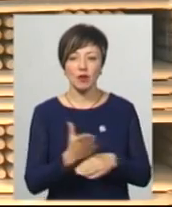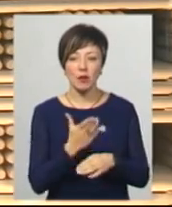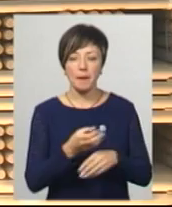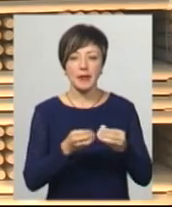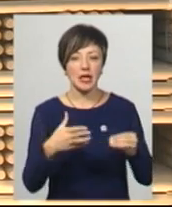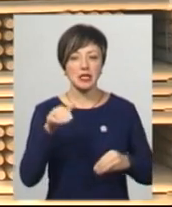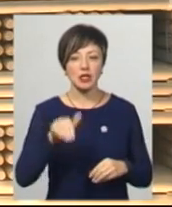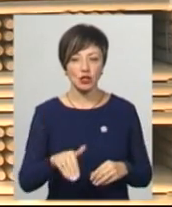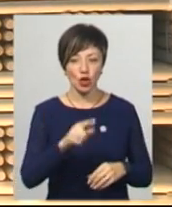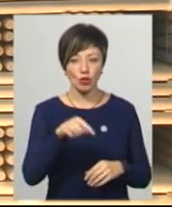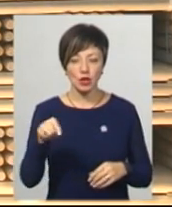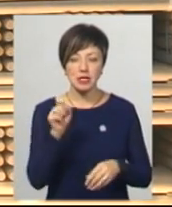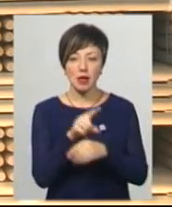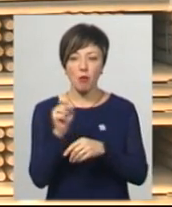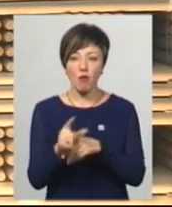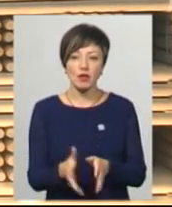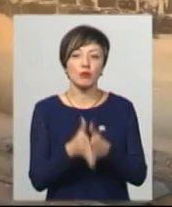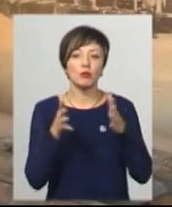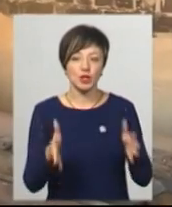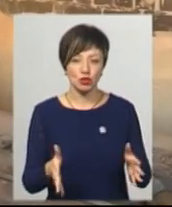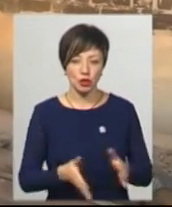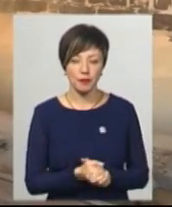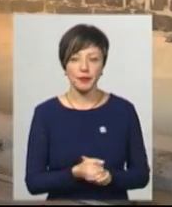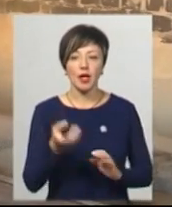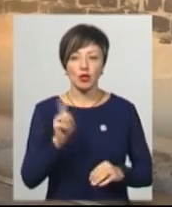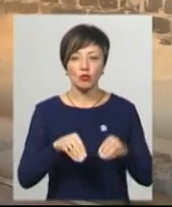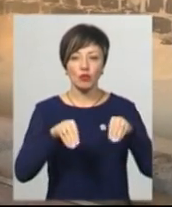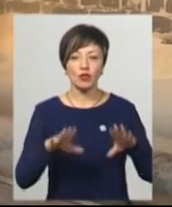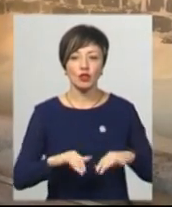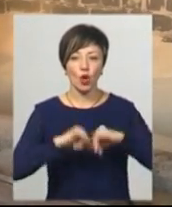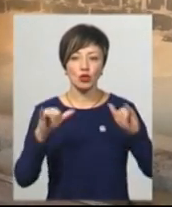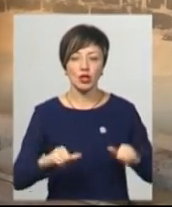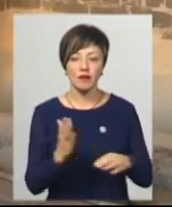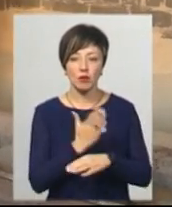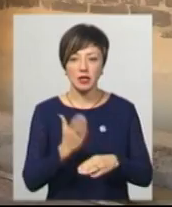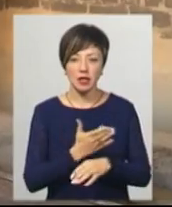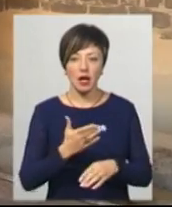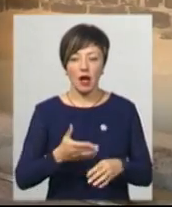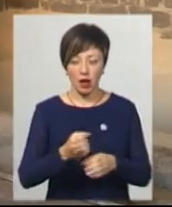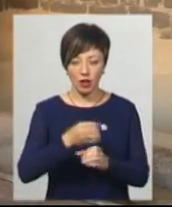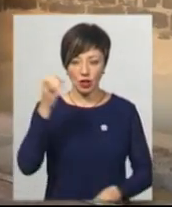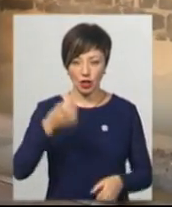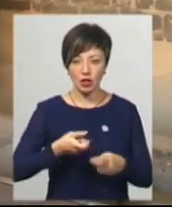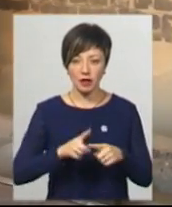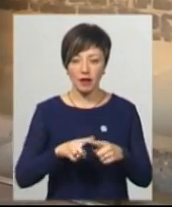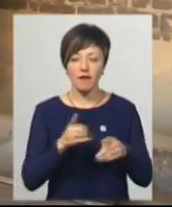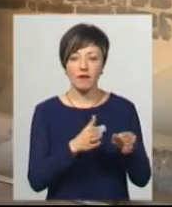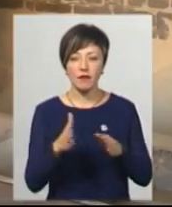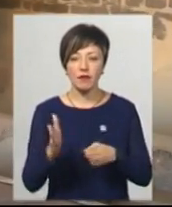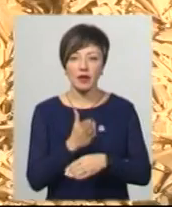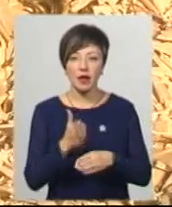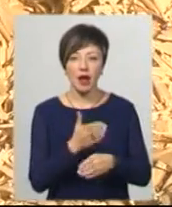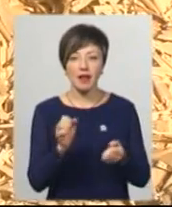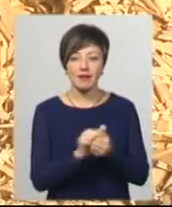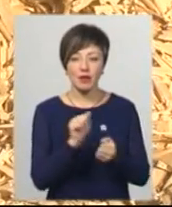15 тисяч ручок, а замовлення набагато більше, каже підприємець. Тому вирішив розширити виробництво держаків та налагодити виготовлення твердого палива з